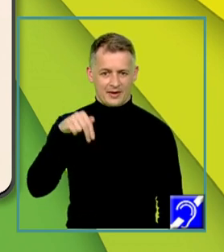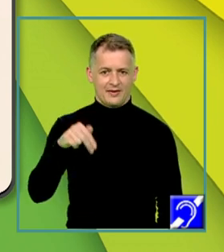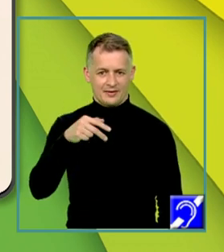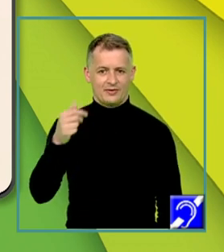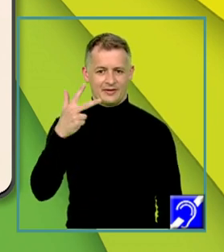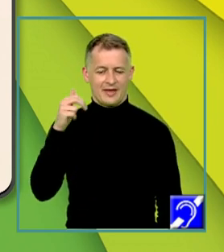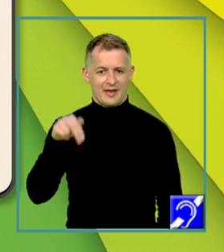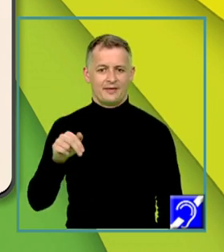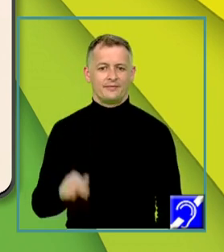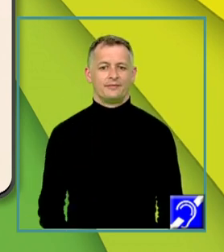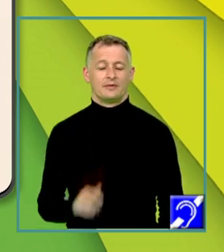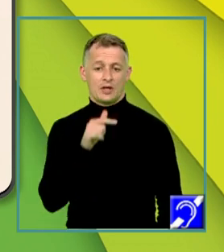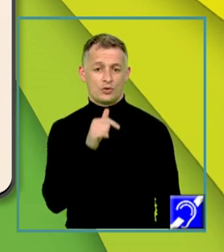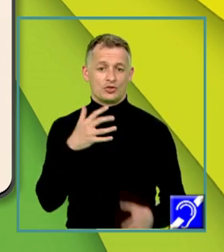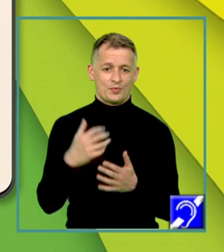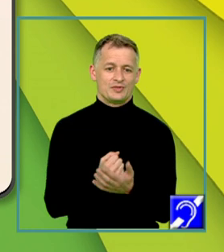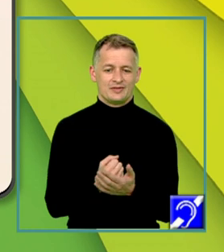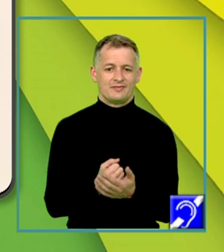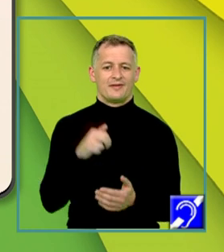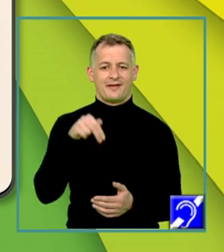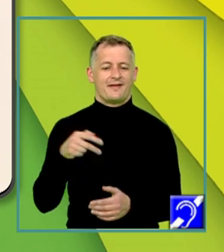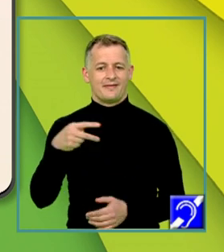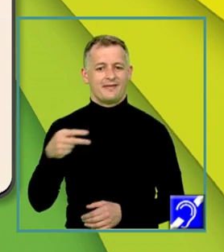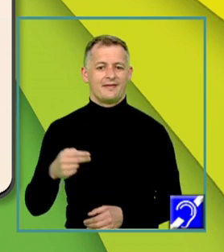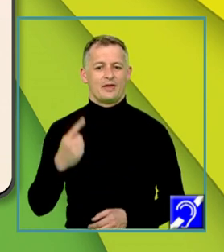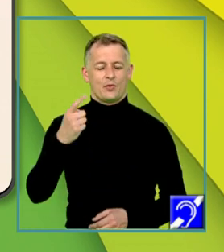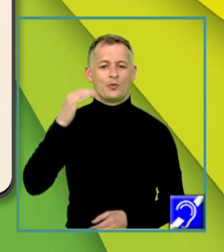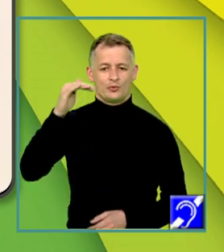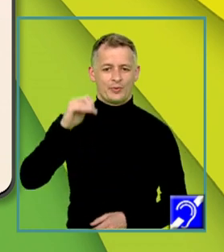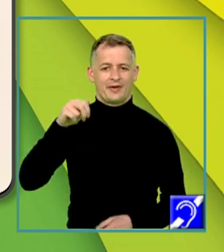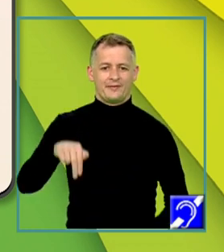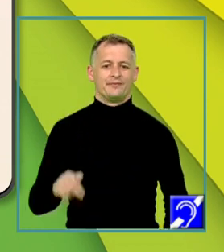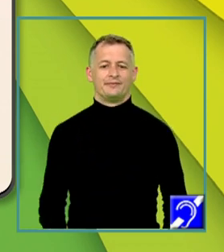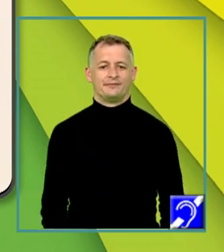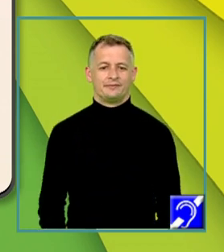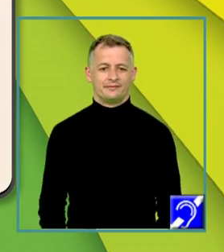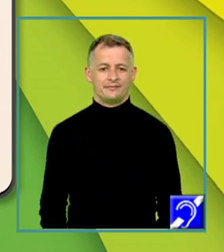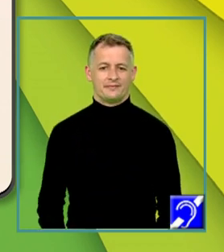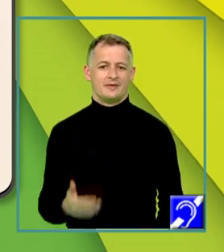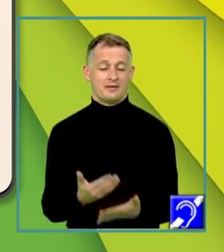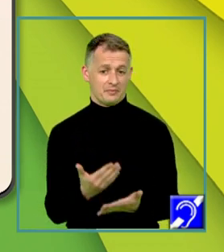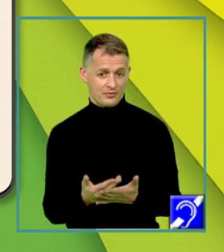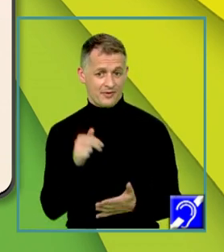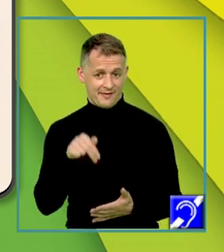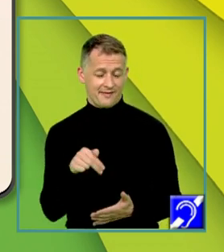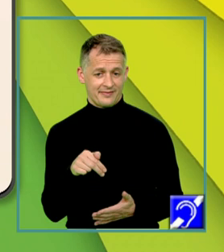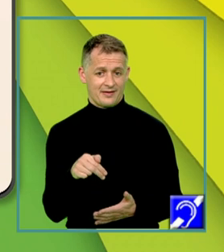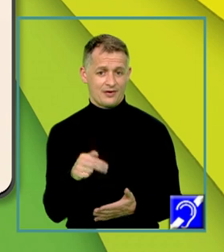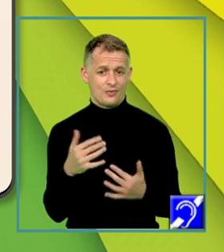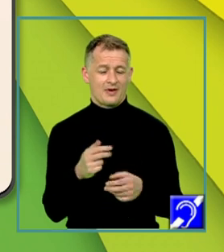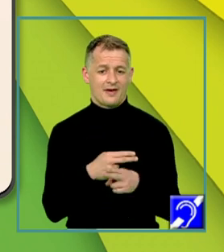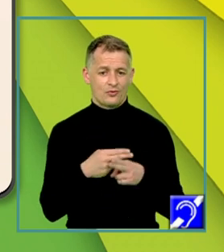3 Ien de unde se obține Ien egal cu 1 supra Ien. Deoarece Ien este număr natural de nul